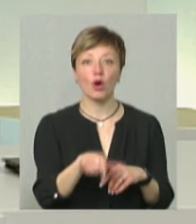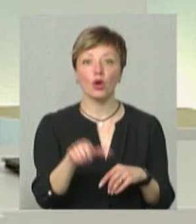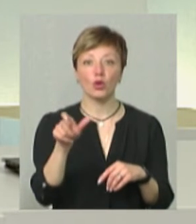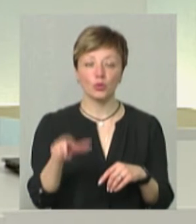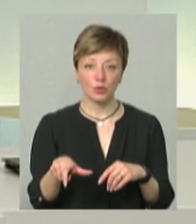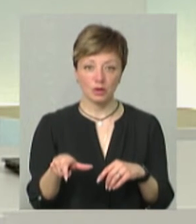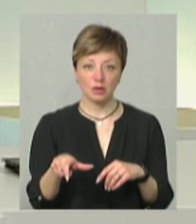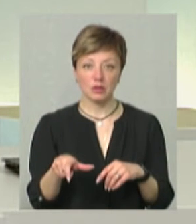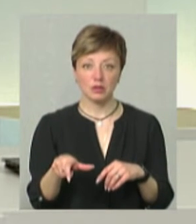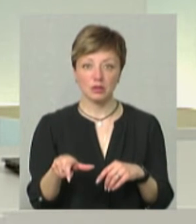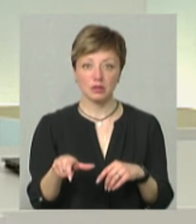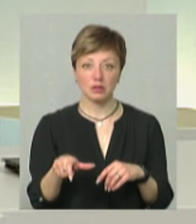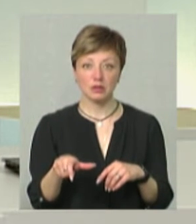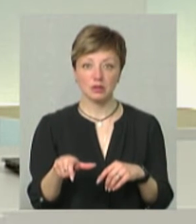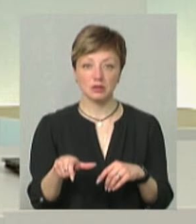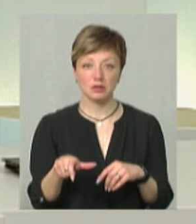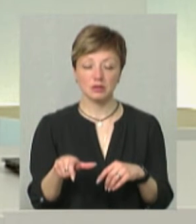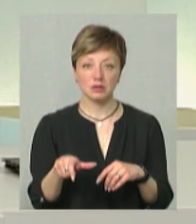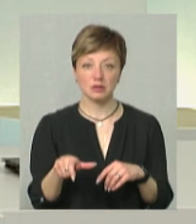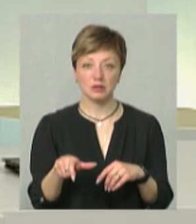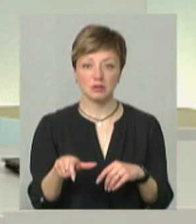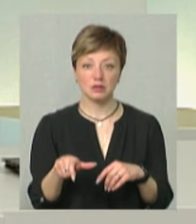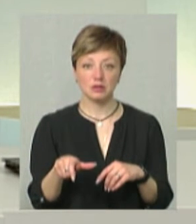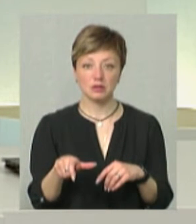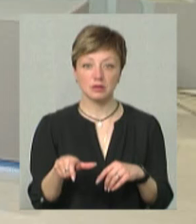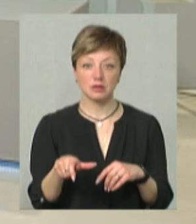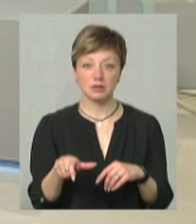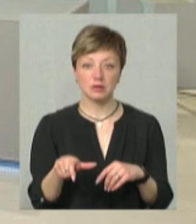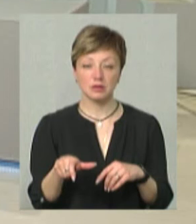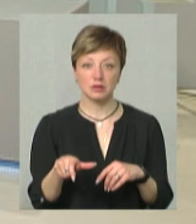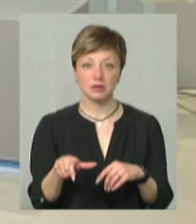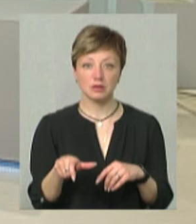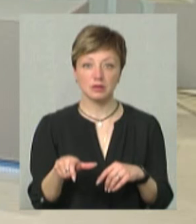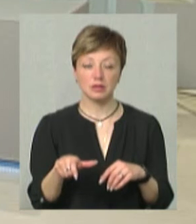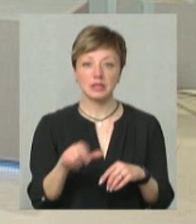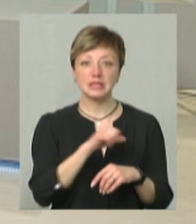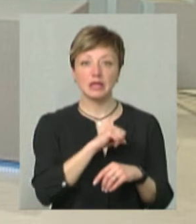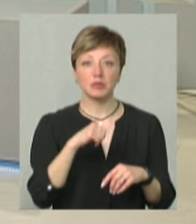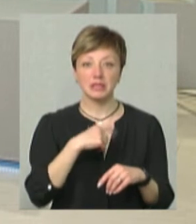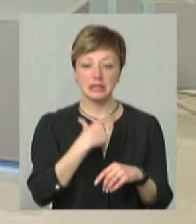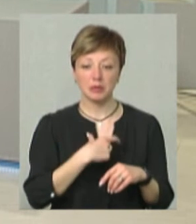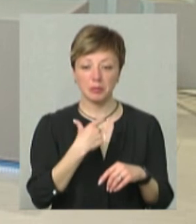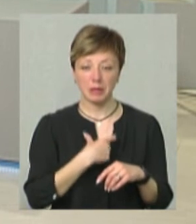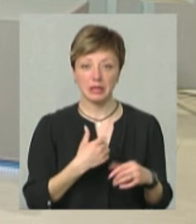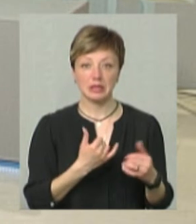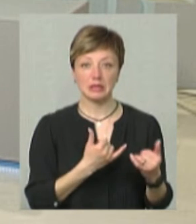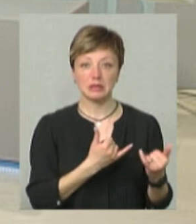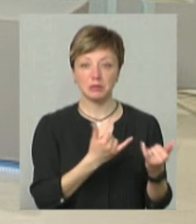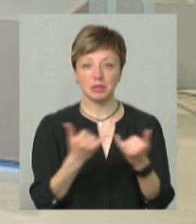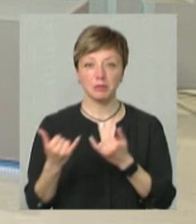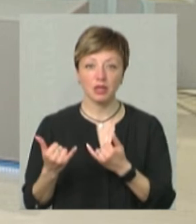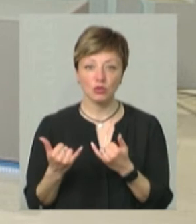самі себе забезпечували